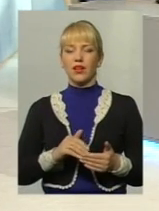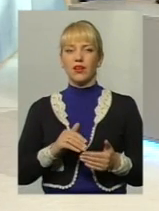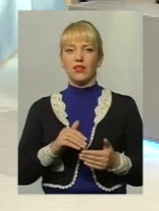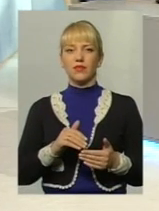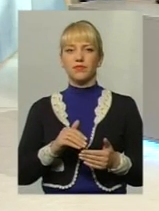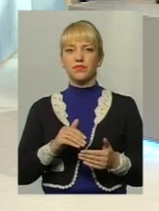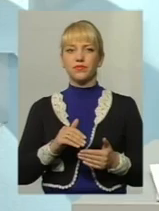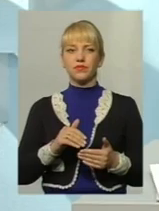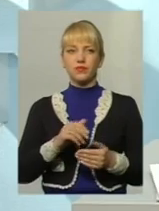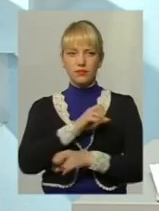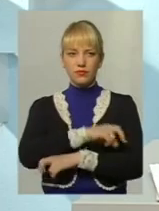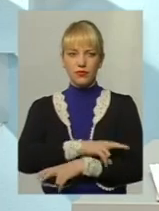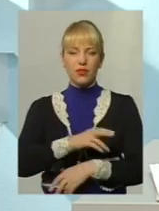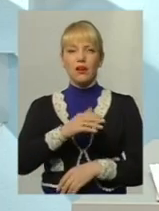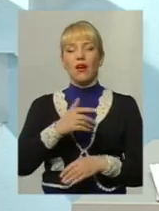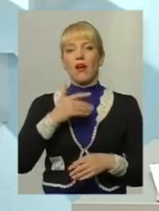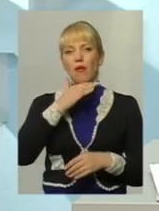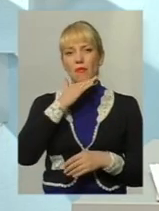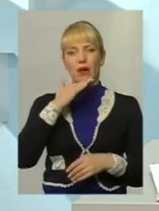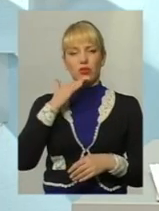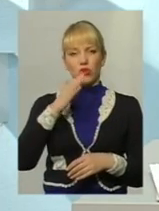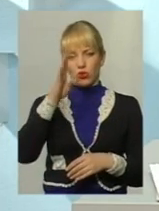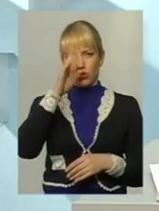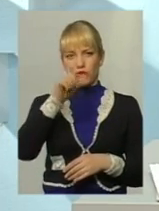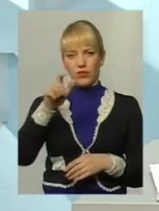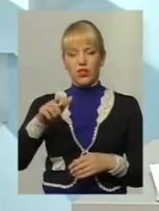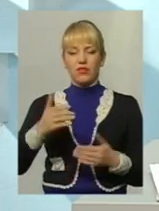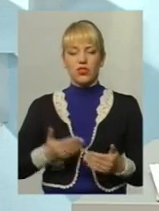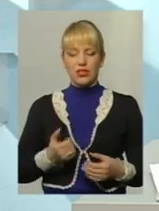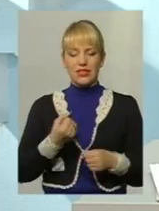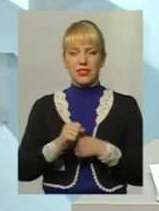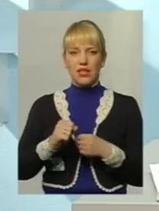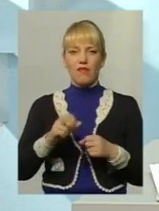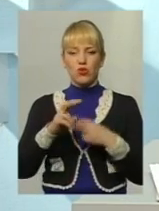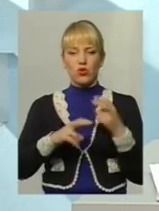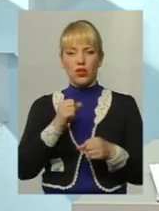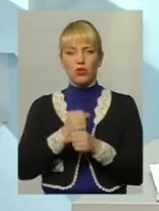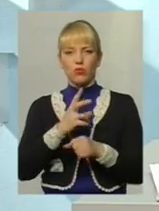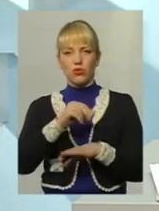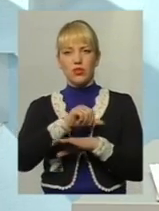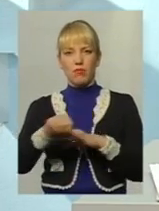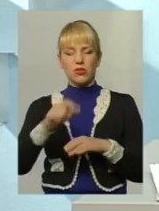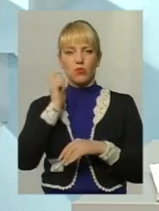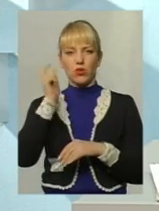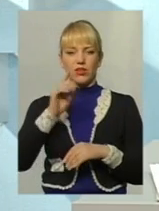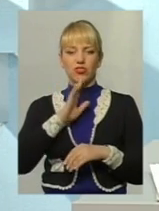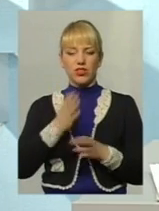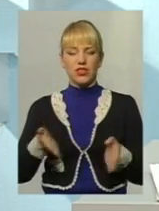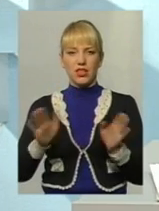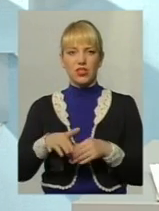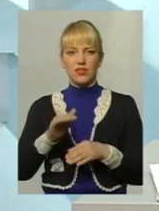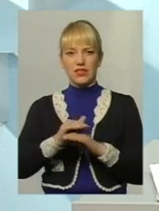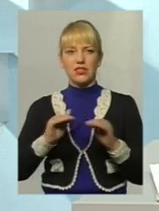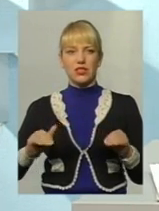Дійсно, багатьох чоловіків життя заставило шукати роботу і за межами України. Жінки, залишившись з дітьми